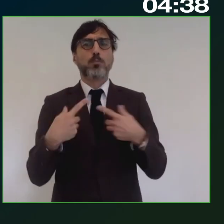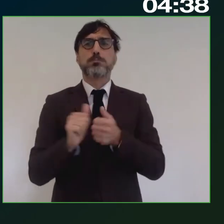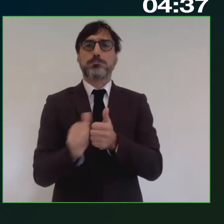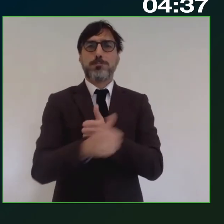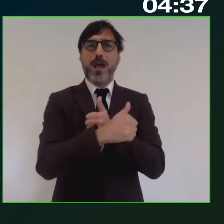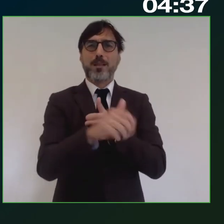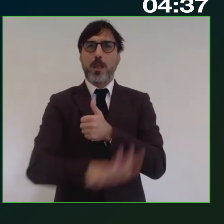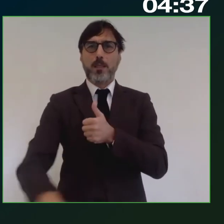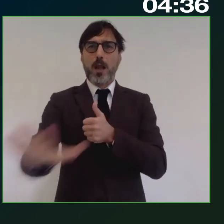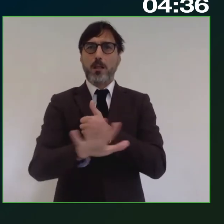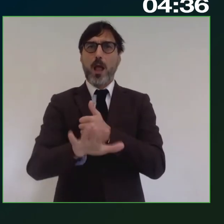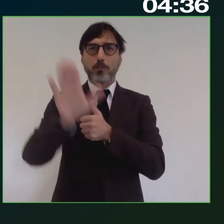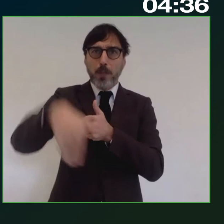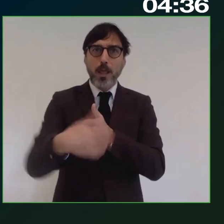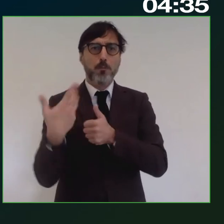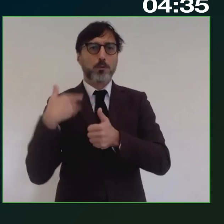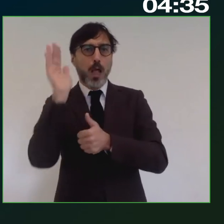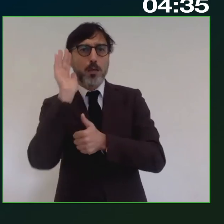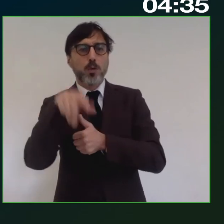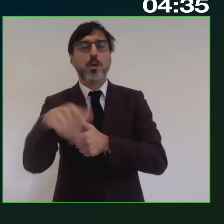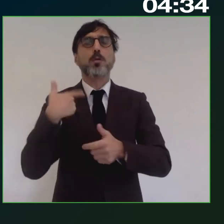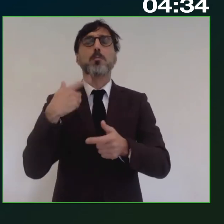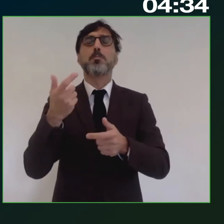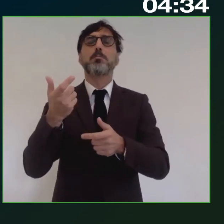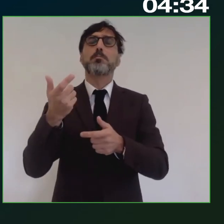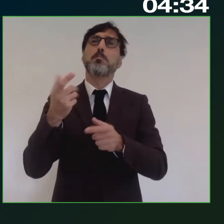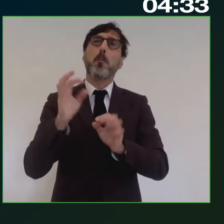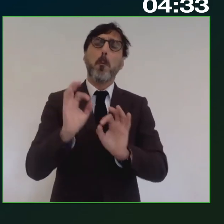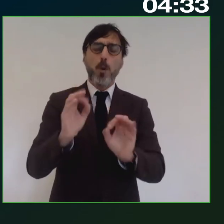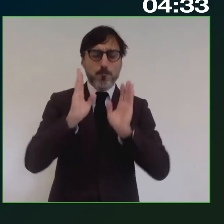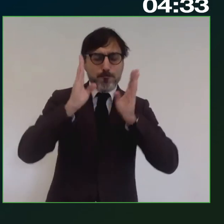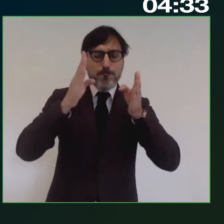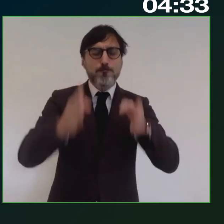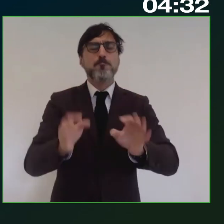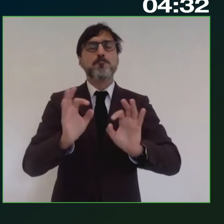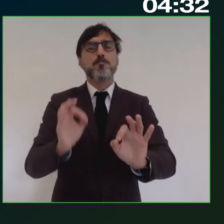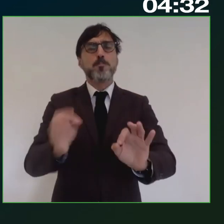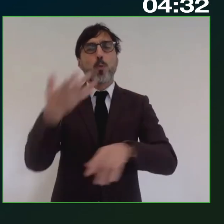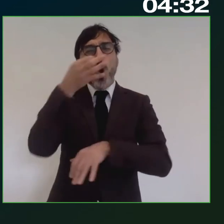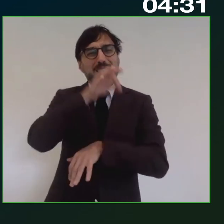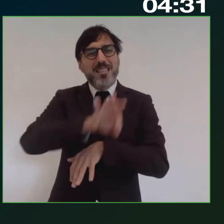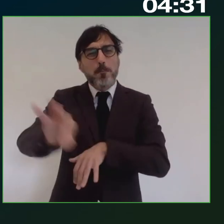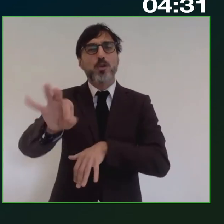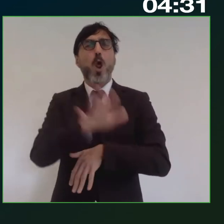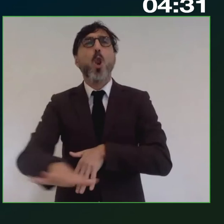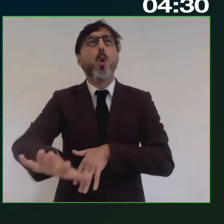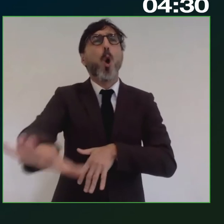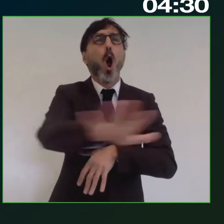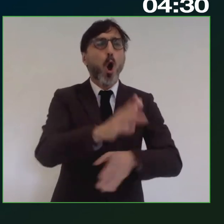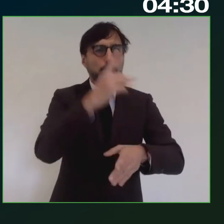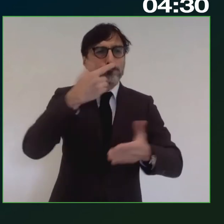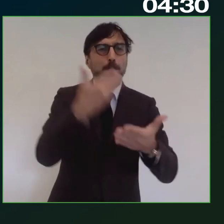territoriale, proprio agendo sulla scorta della specificità dei luoghi. E quindi